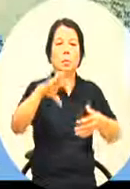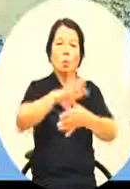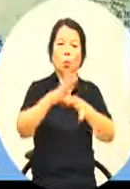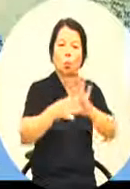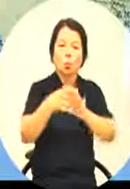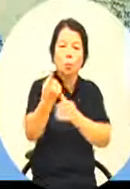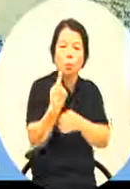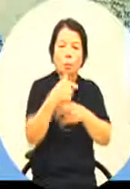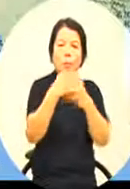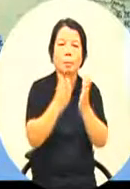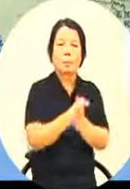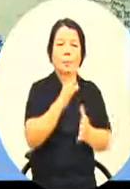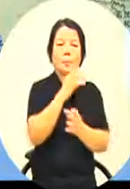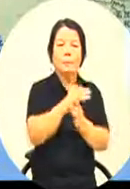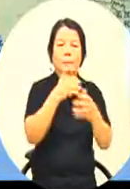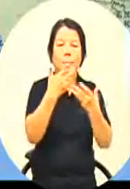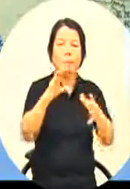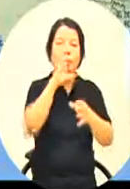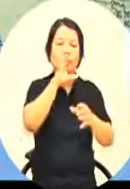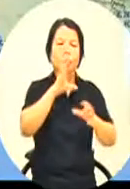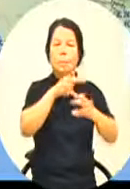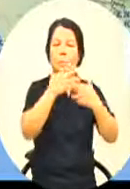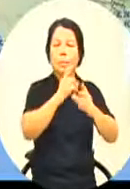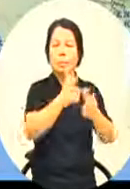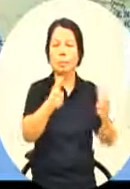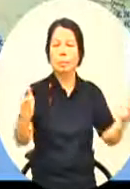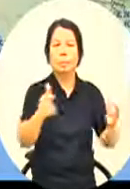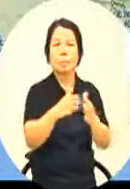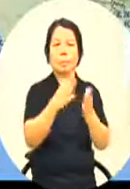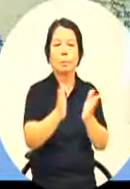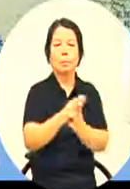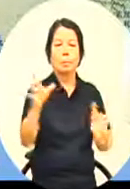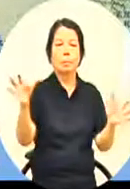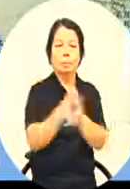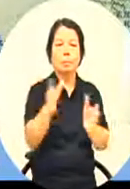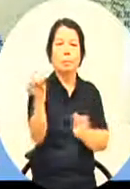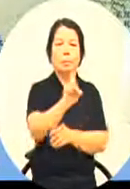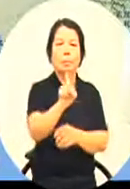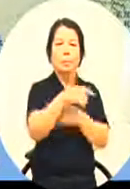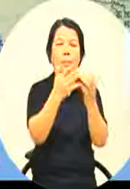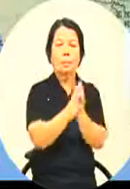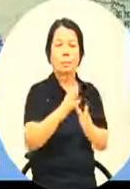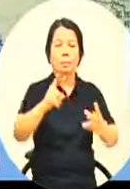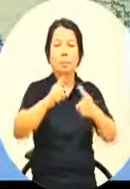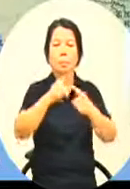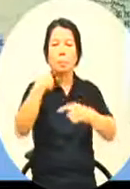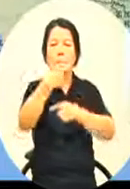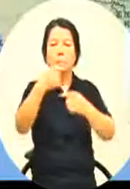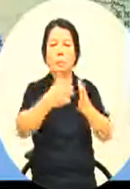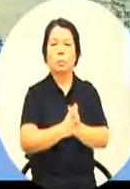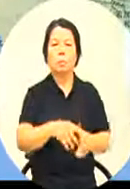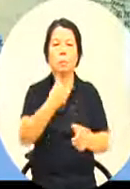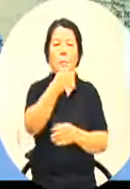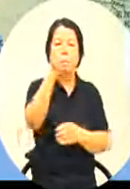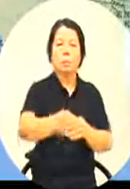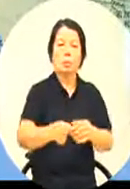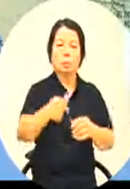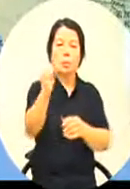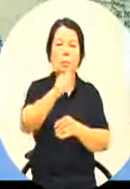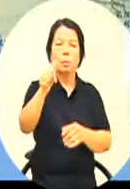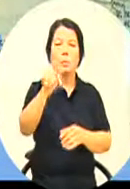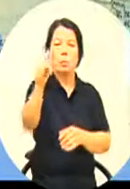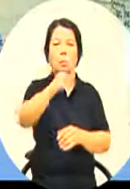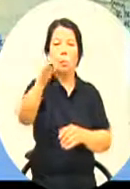还有柬埔寨、泰国等等这些十个国家哼不浪当加起来他的人口数有多少有6亿5000万